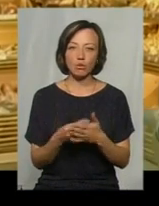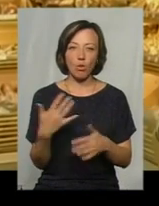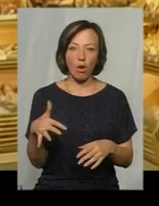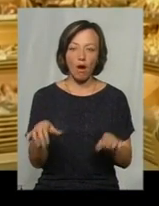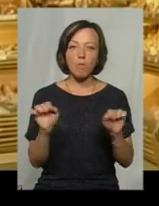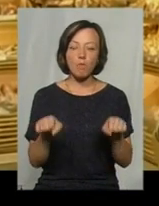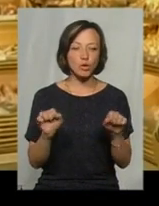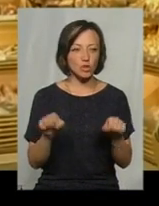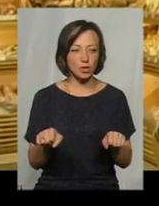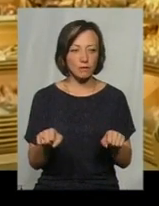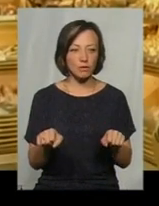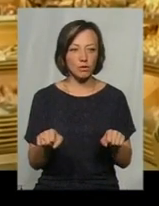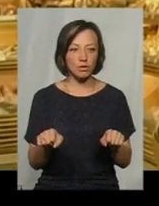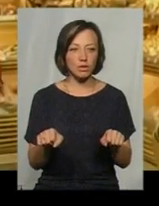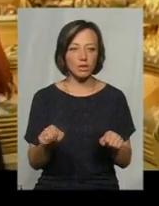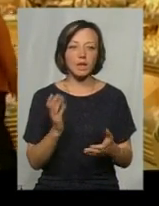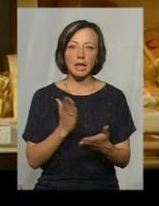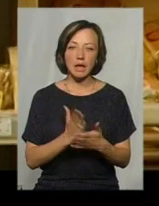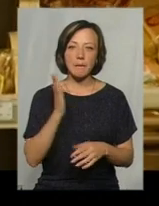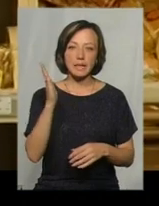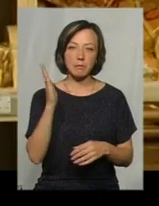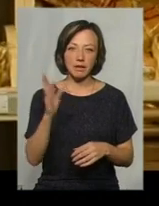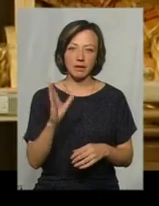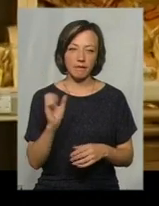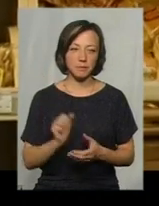можливо, є перспектива.